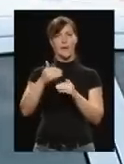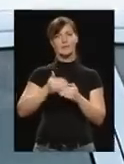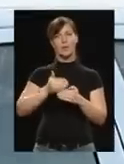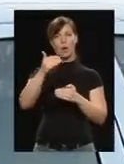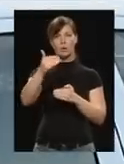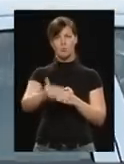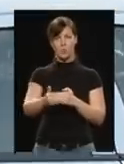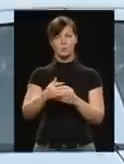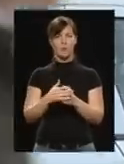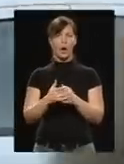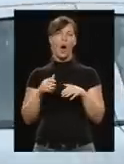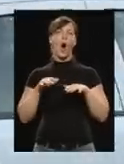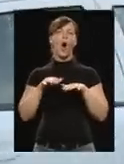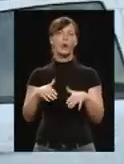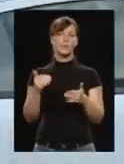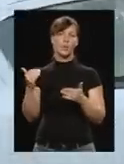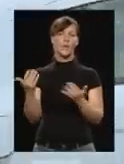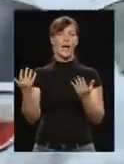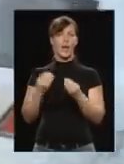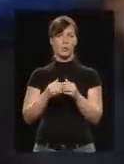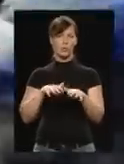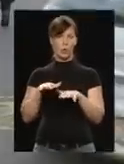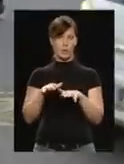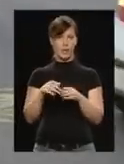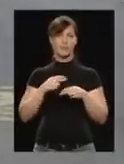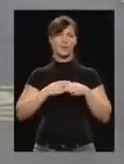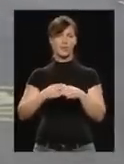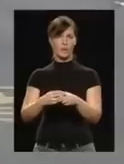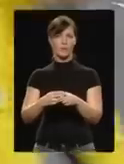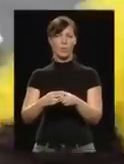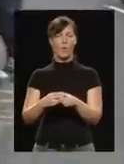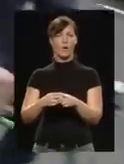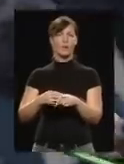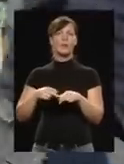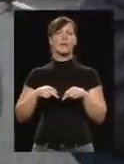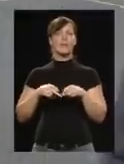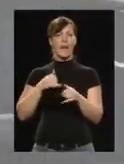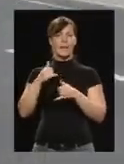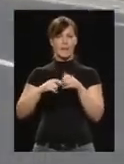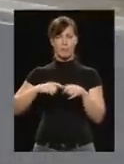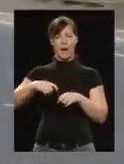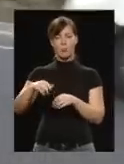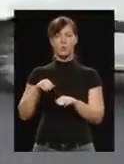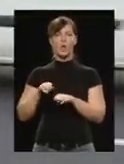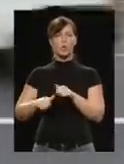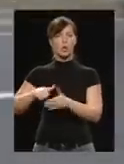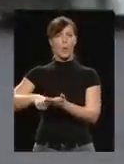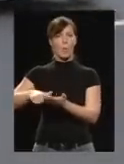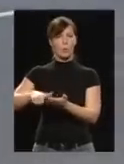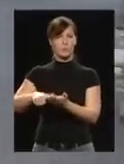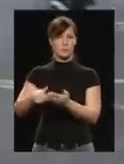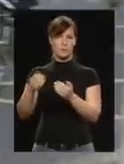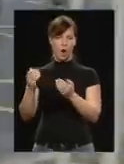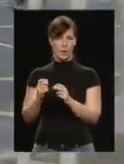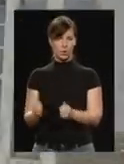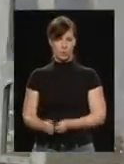autóval közlekedők leghatékonyabb együttközlekedését lehetővé tevő kerékpáros nyomot alakítottak ki. Azoknak jó, akik például itt